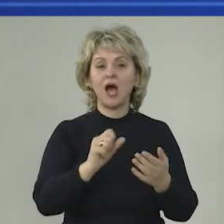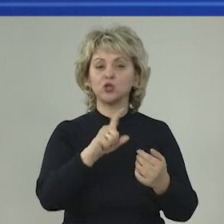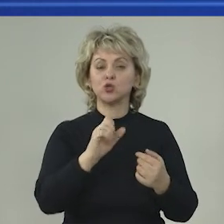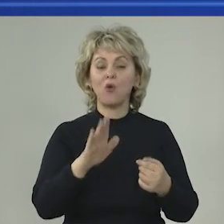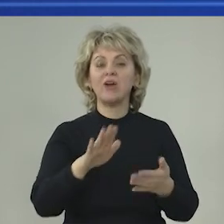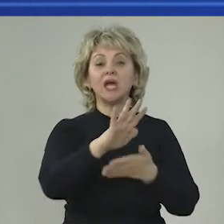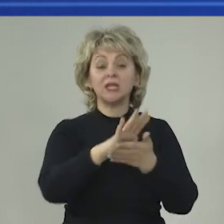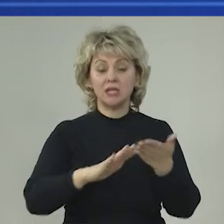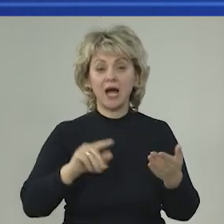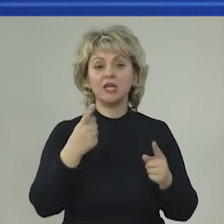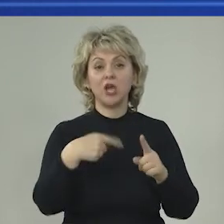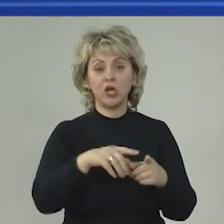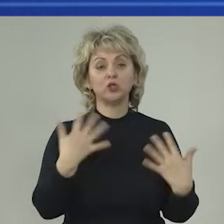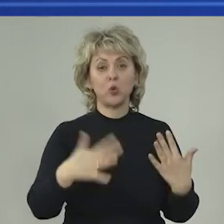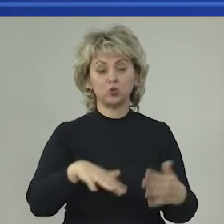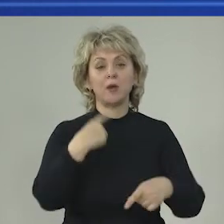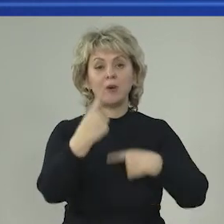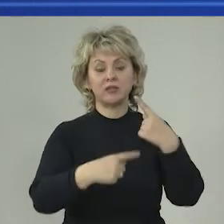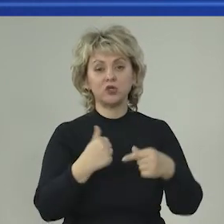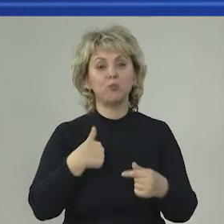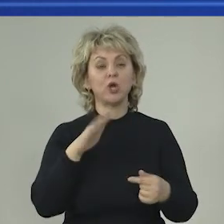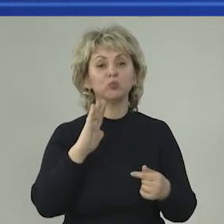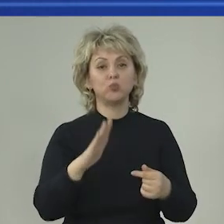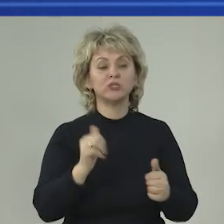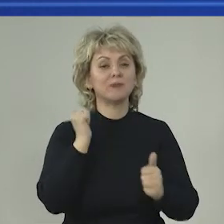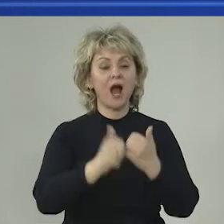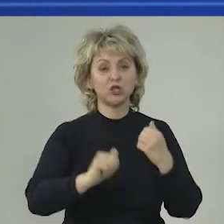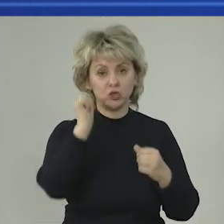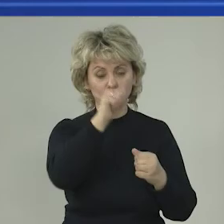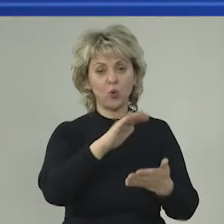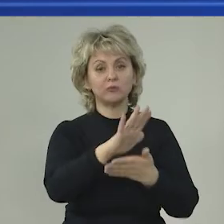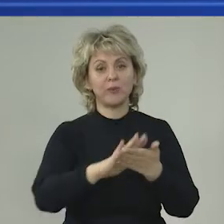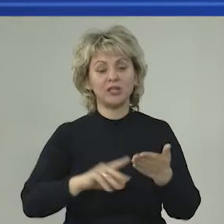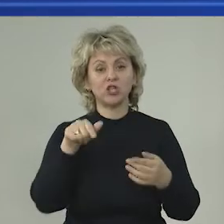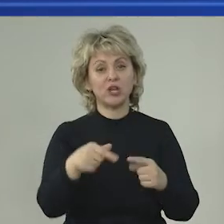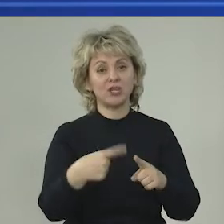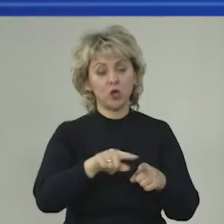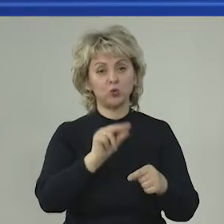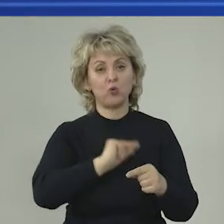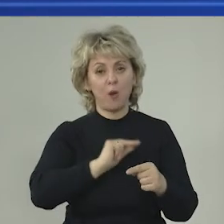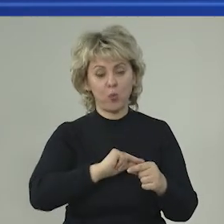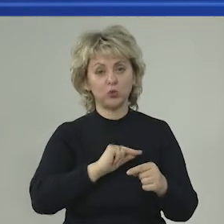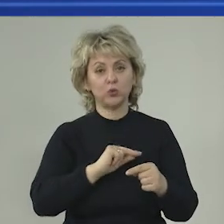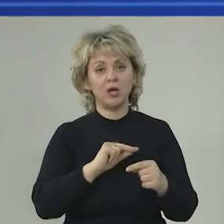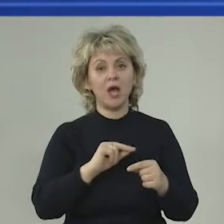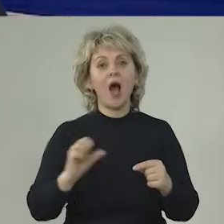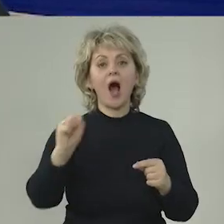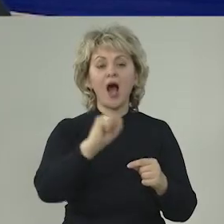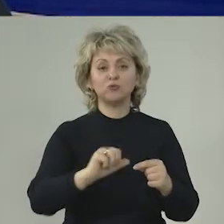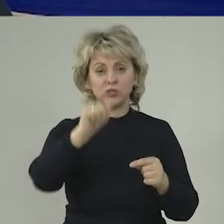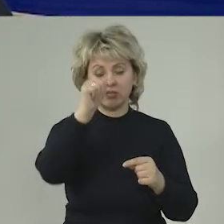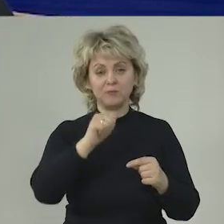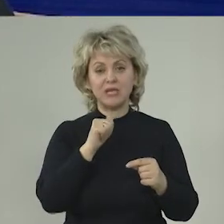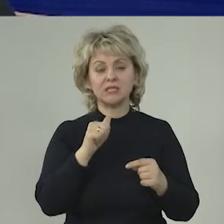Азов. И далее, это уже по традиции, мы будем ежегодно продолжать эту работу. В